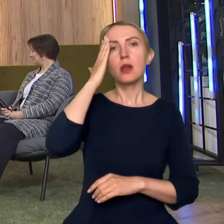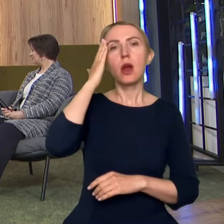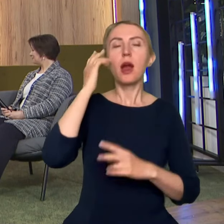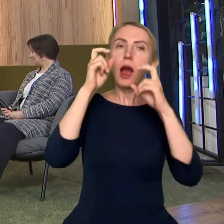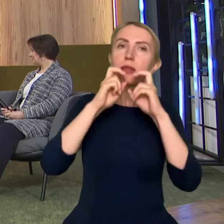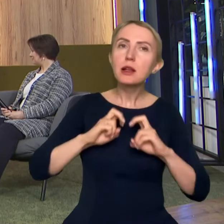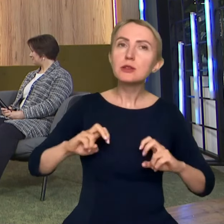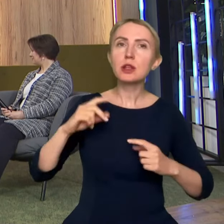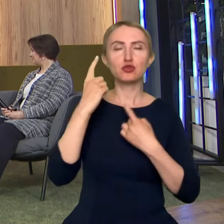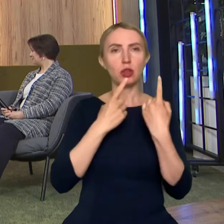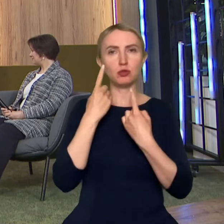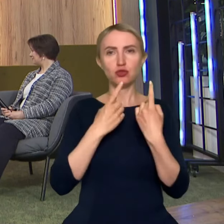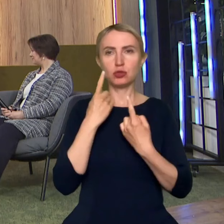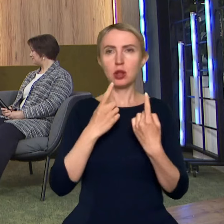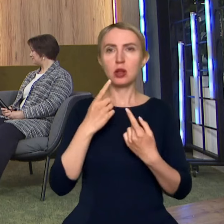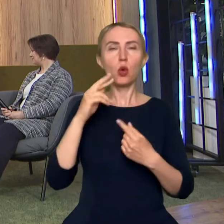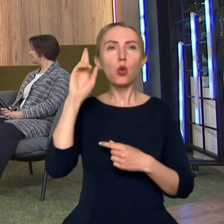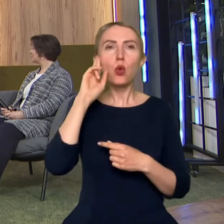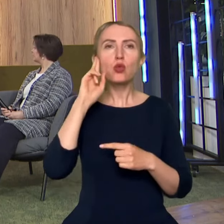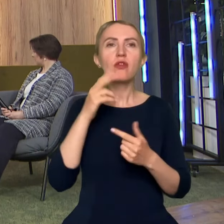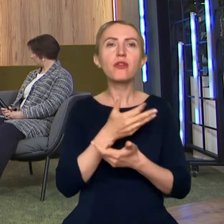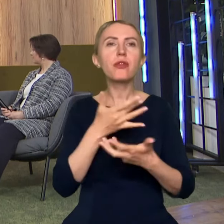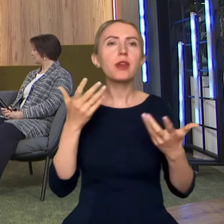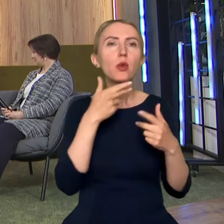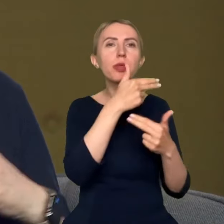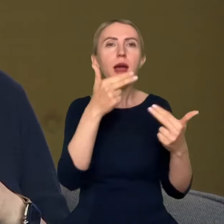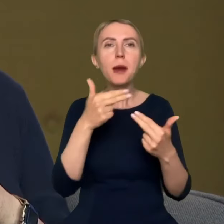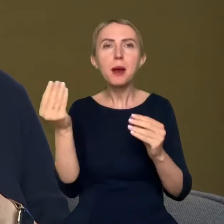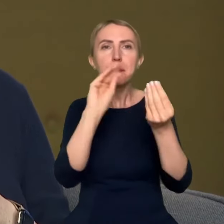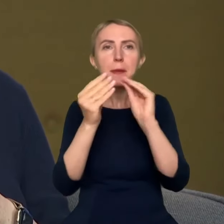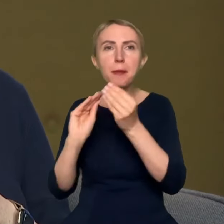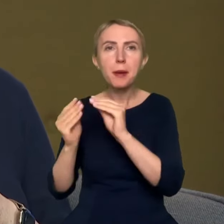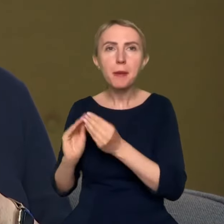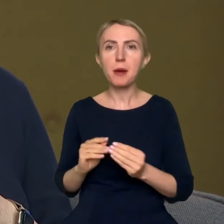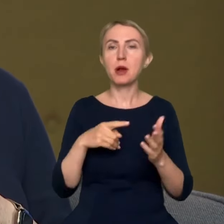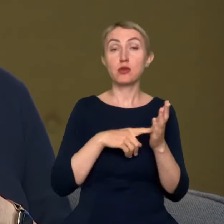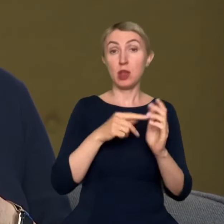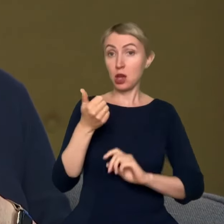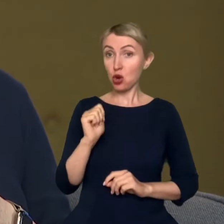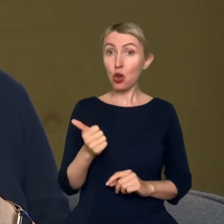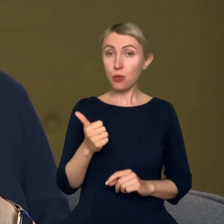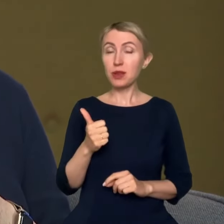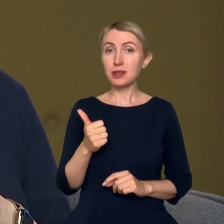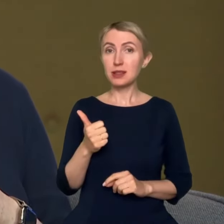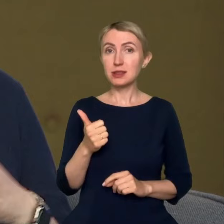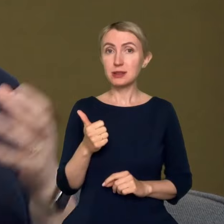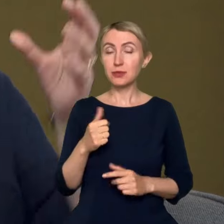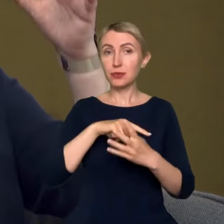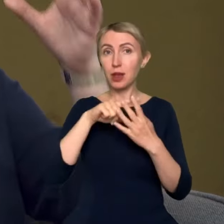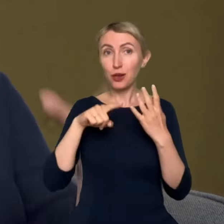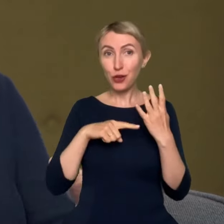myślenia, rozumienia wielu wątków i złożonych zjawisk, które to kompetencje są wymieniane wśród tych